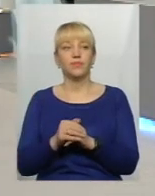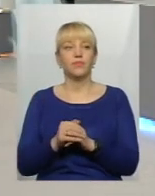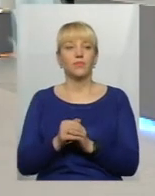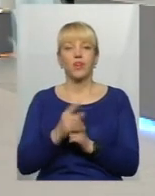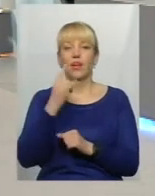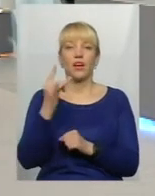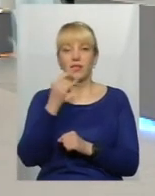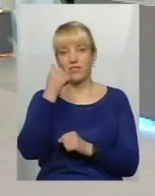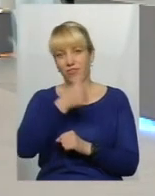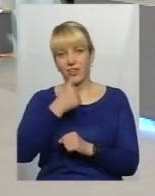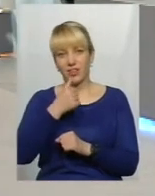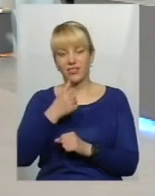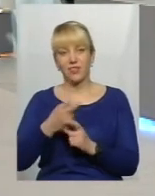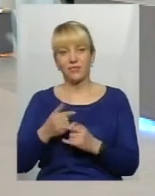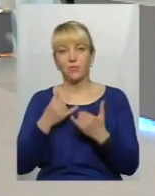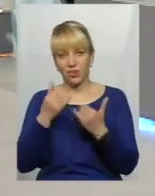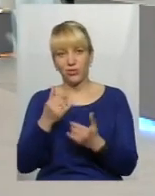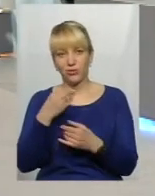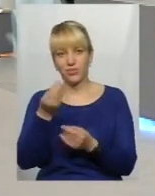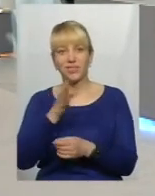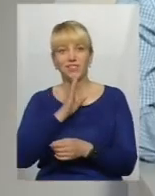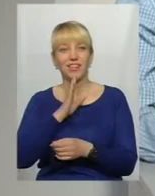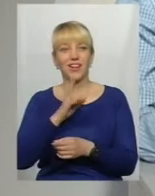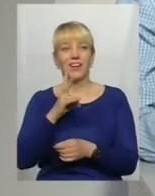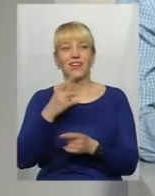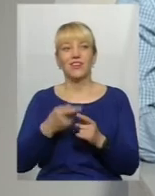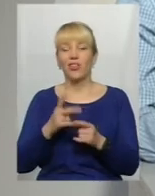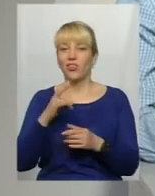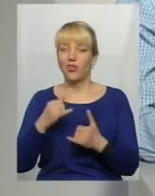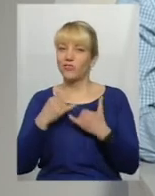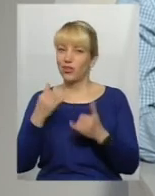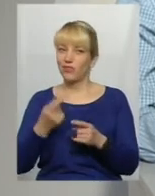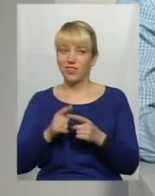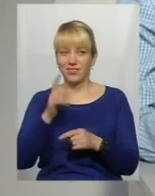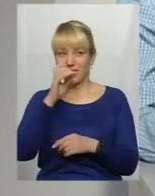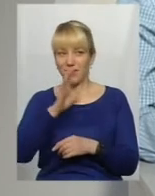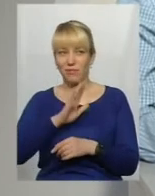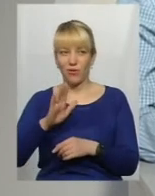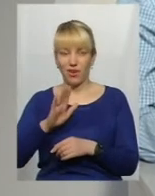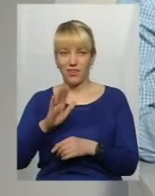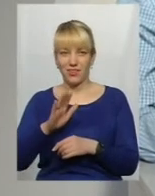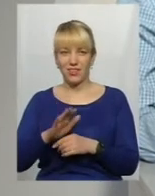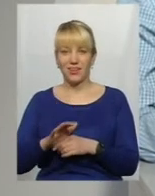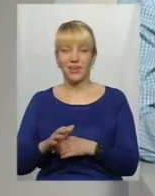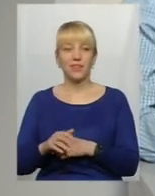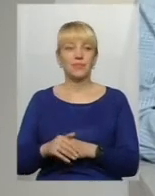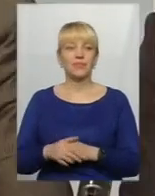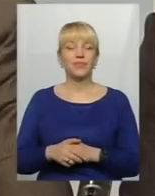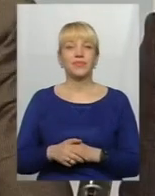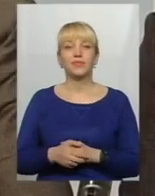щоб їх вітали. Але разом в тем, це доволі непоганий, знову ж таки, в плані